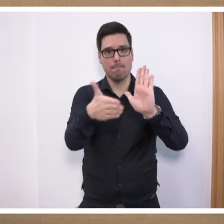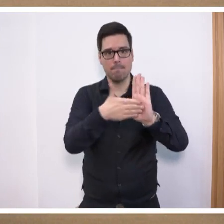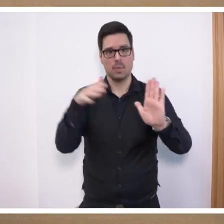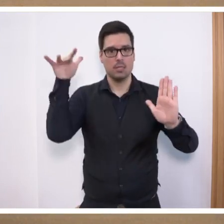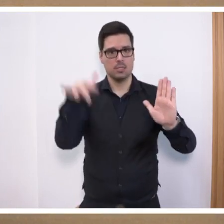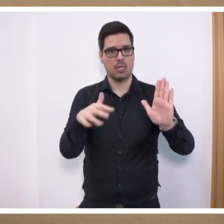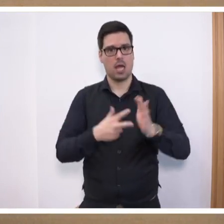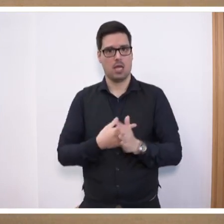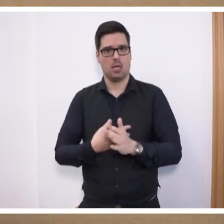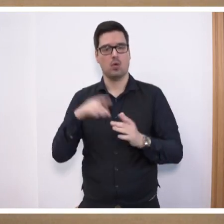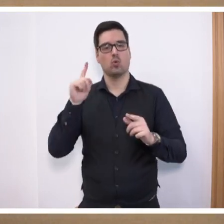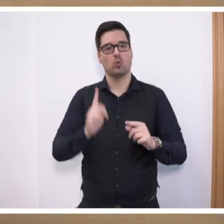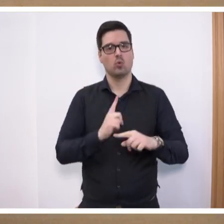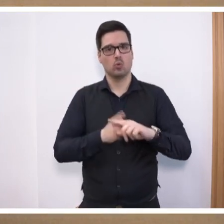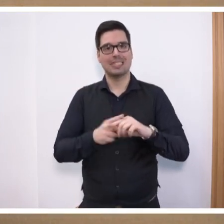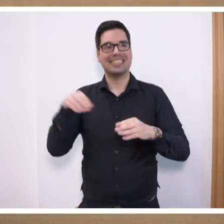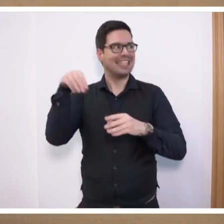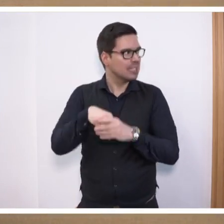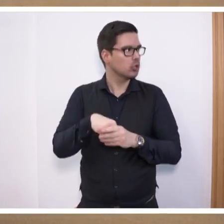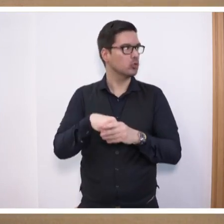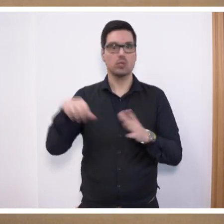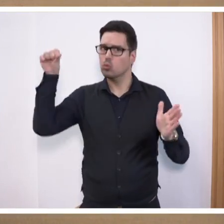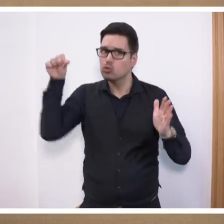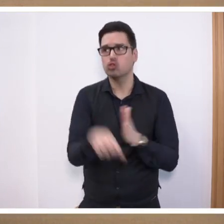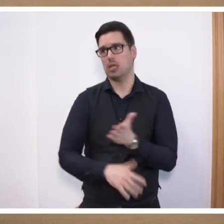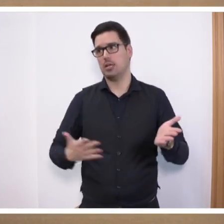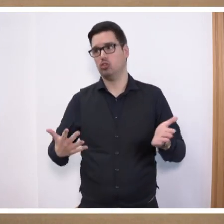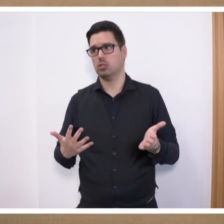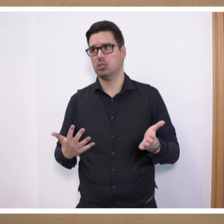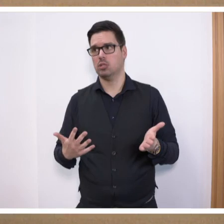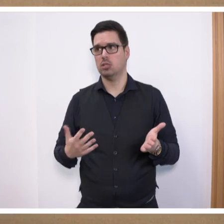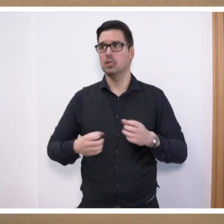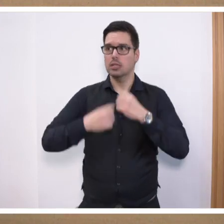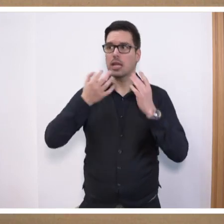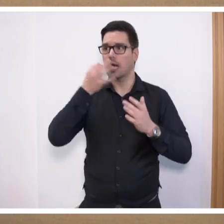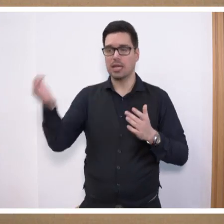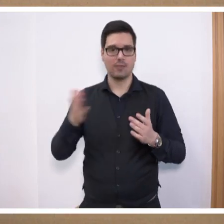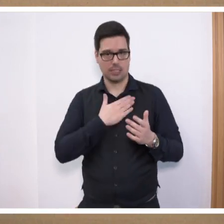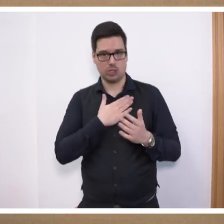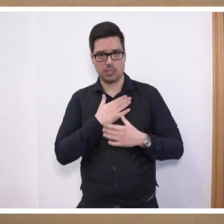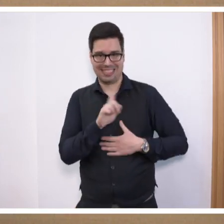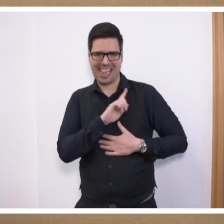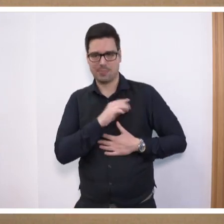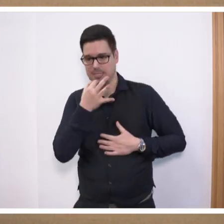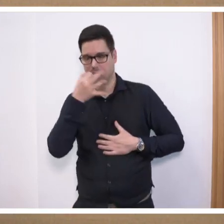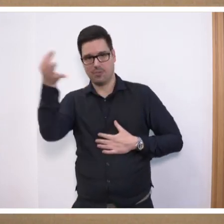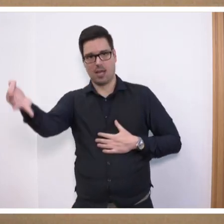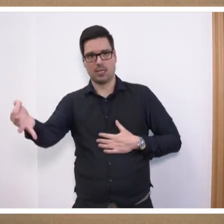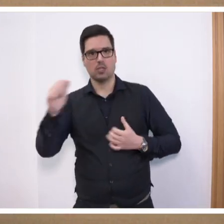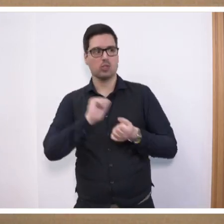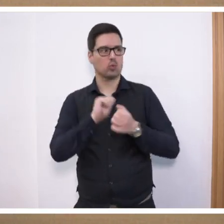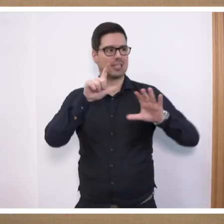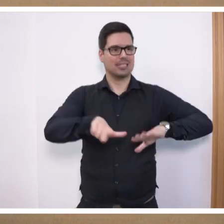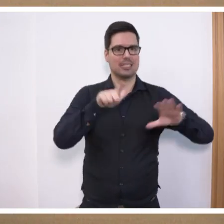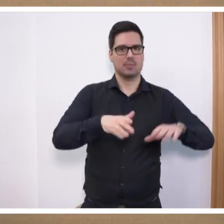desolate Zustand der Inklusion wird sehr deutlich in einer Anfrage, die ich gestellt hatte, Drucksache